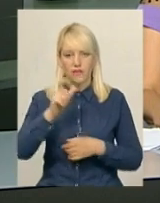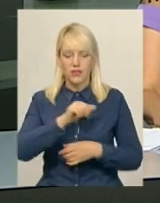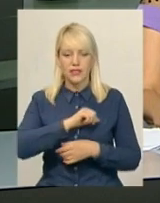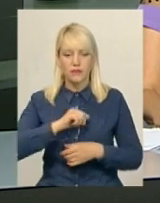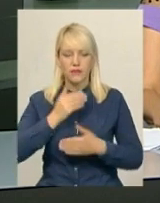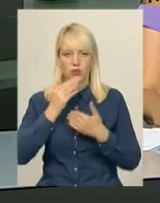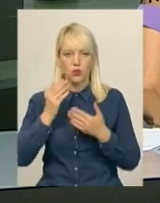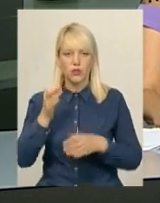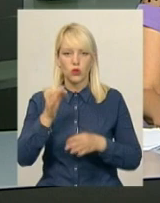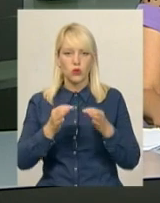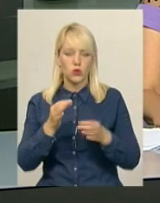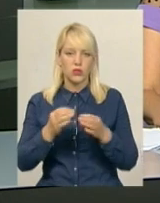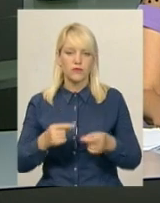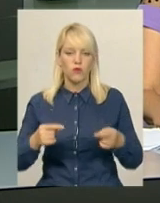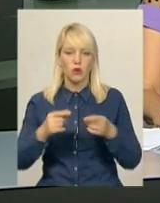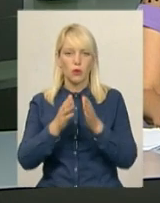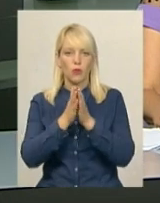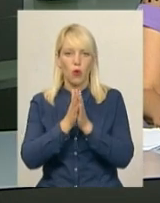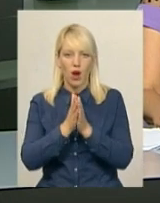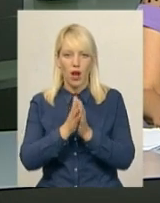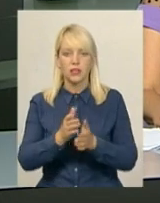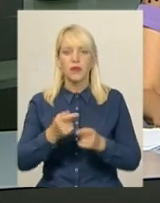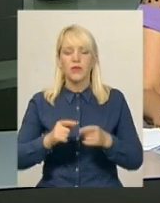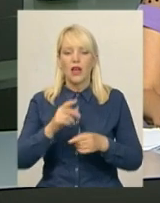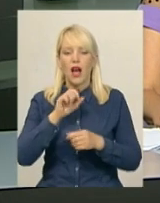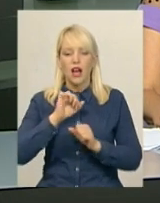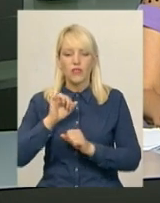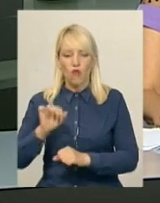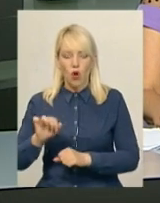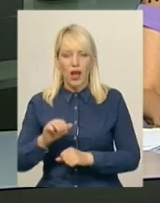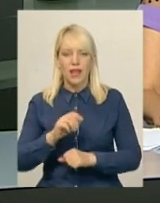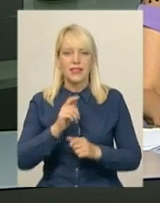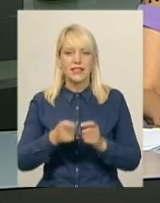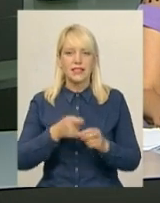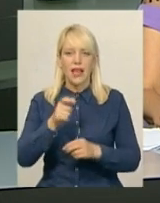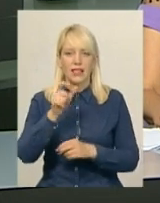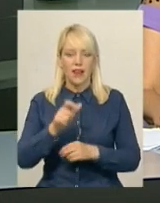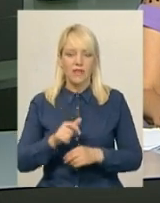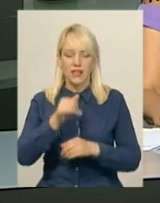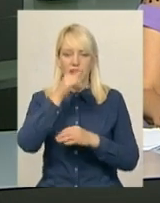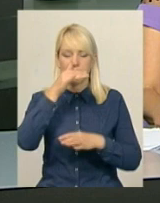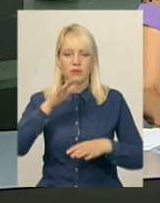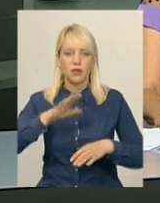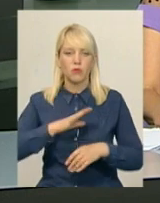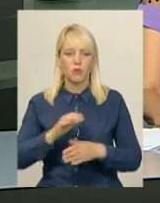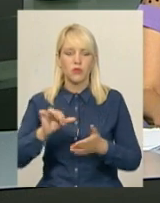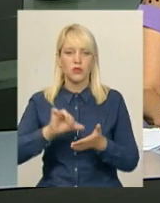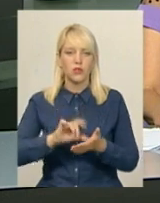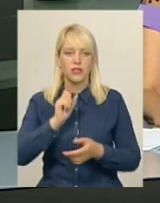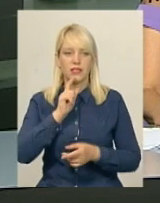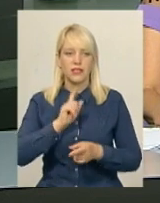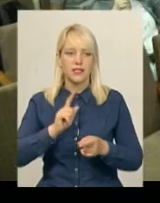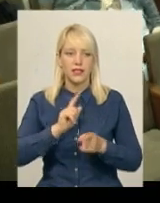суду з відповідним проханням. У ньому йдеться, що адвокат заявника, це Михайло Осташ, не зміг бути присутнім на засіданні.